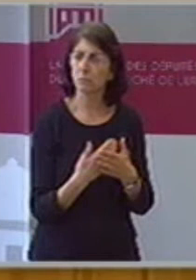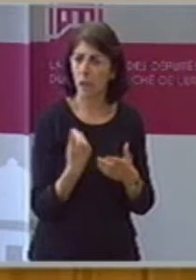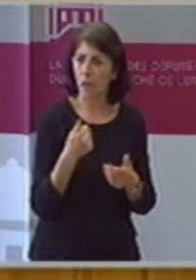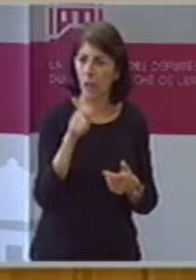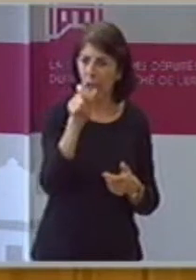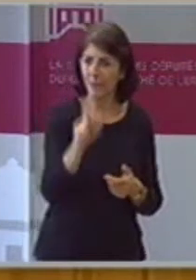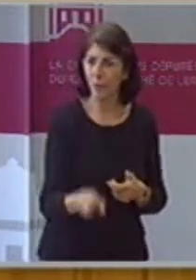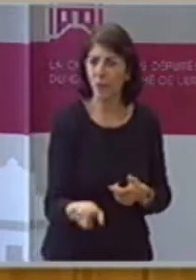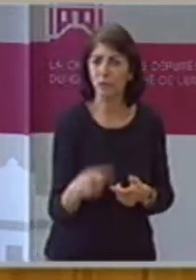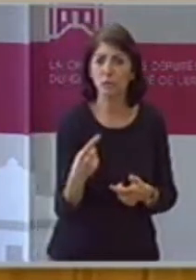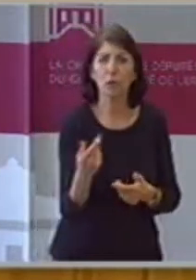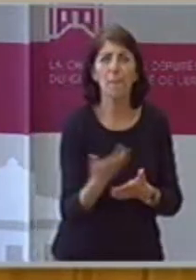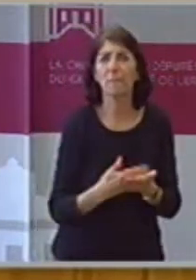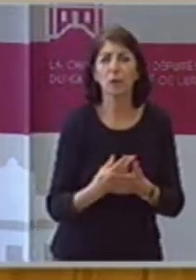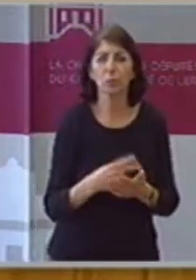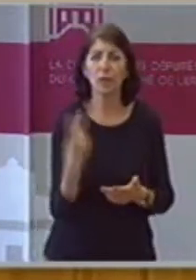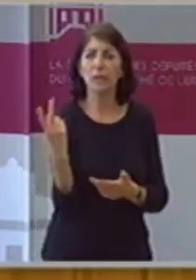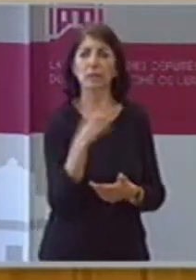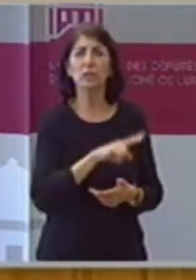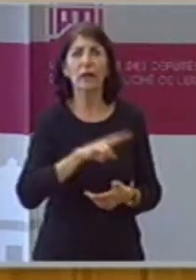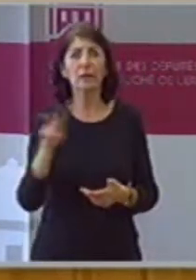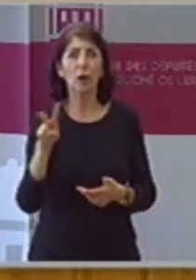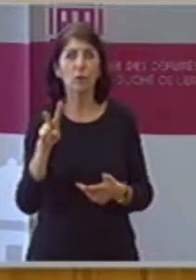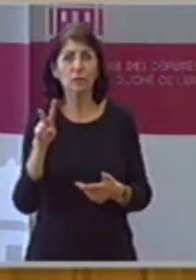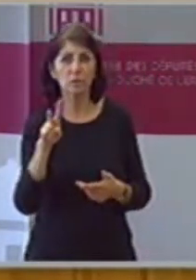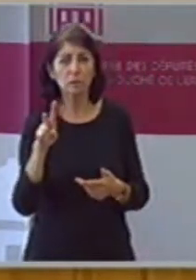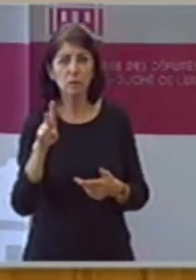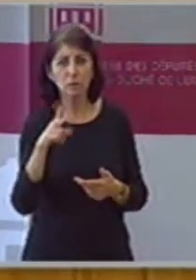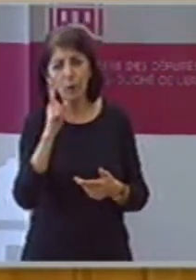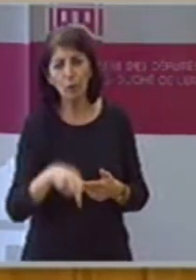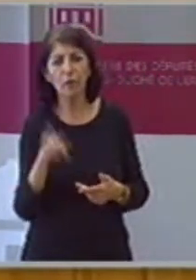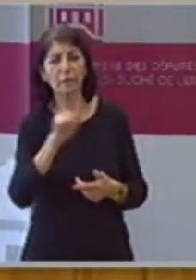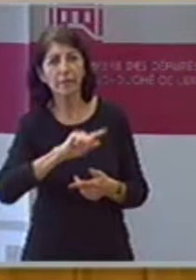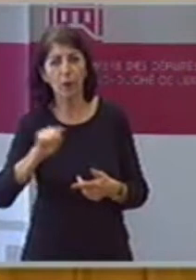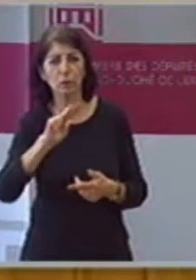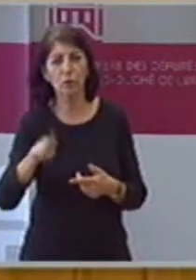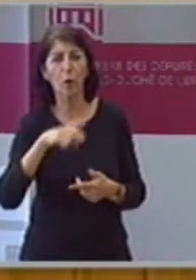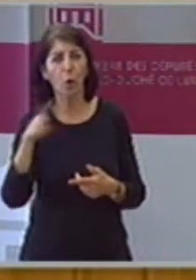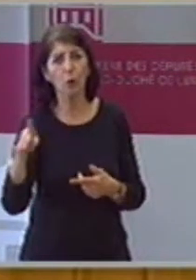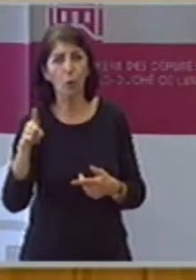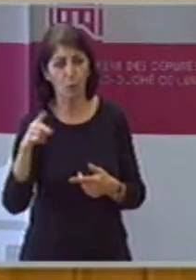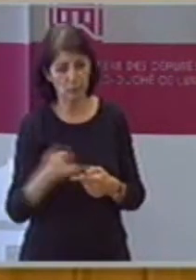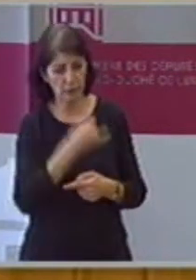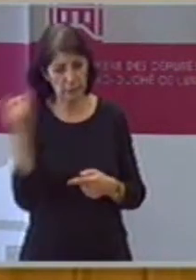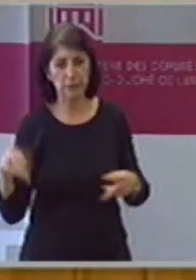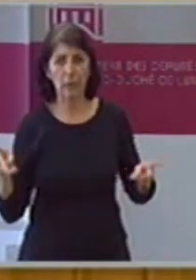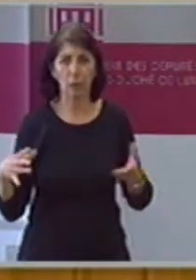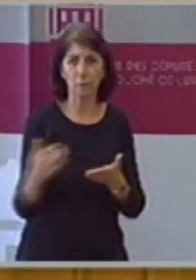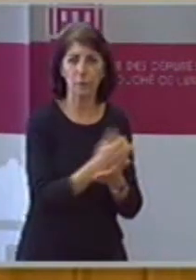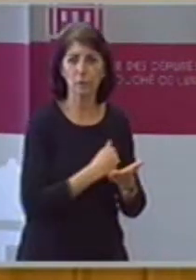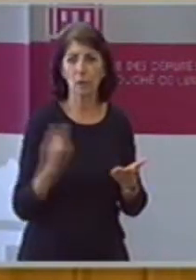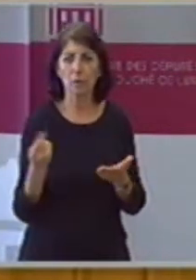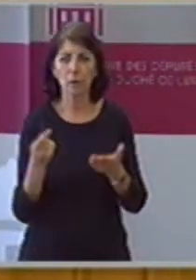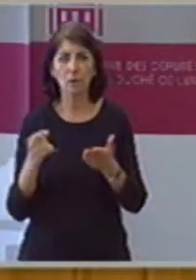und dadurch, wenn es 42 Prozent Steuer bezahlt, 2.260 Euro dabei